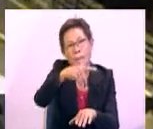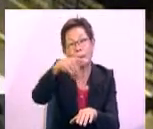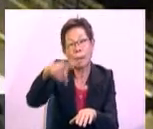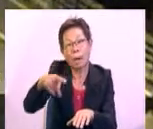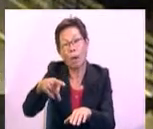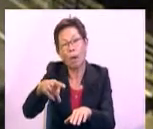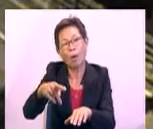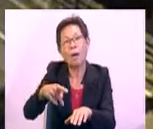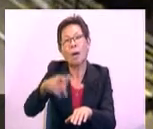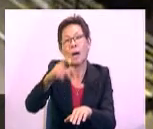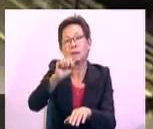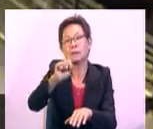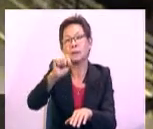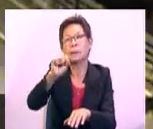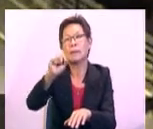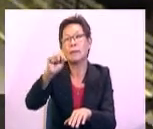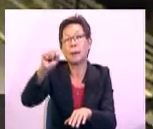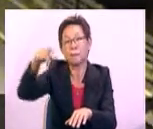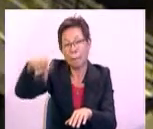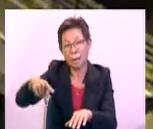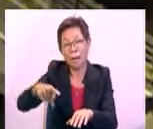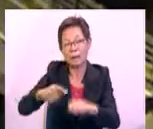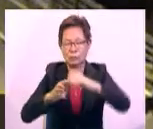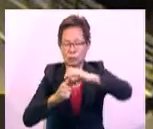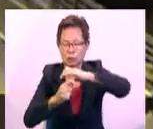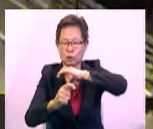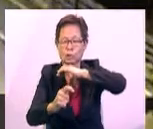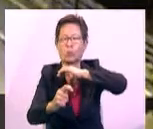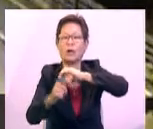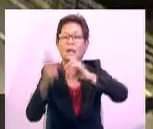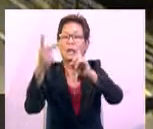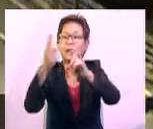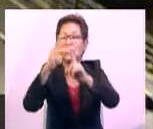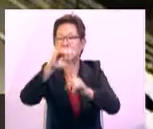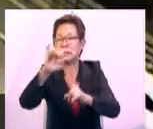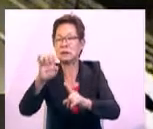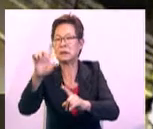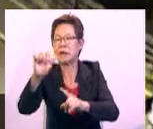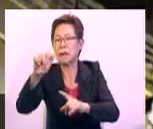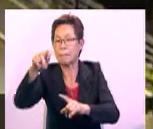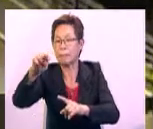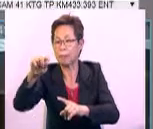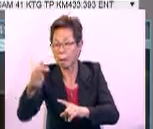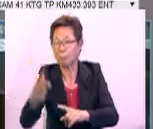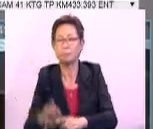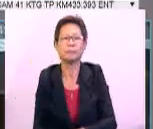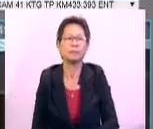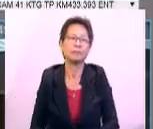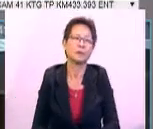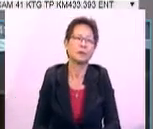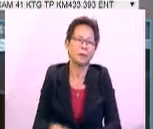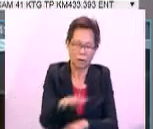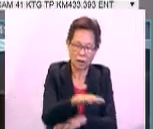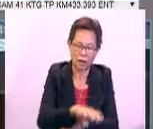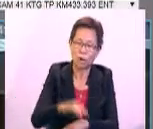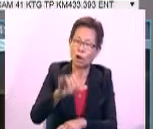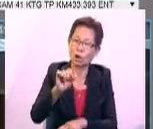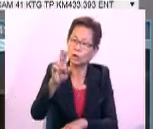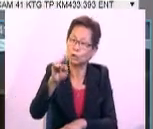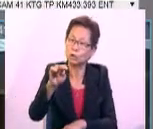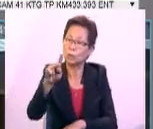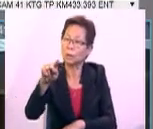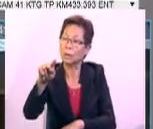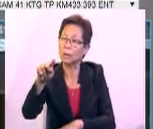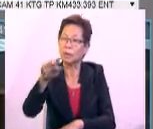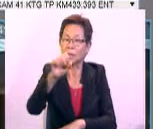Hentian Sebelah Perai dan dari Terong Menora ke Jelapang. Sementara itu, tinjauan di sekitar Sungai, kilometer